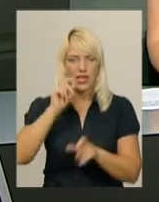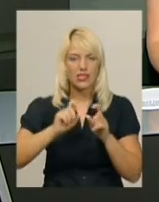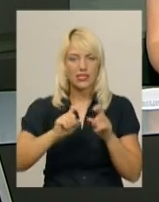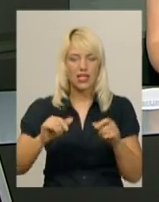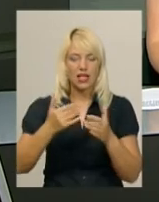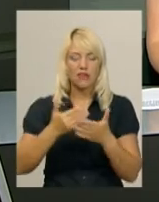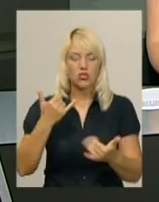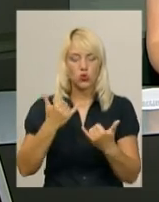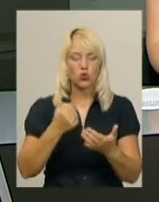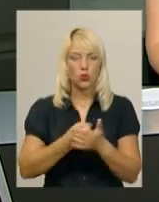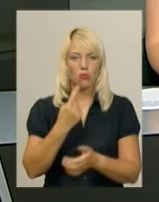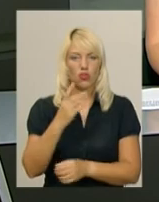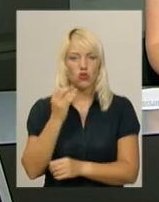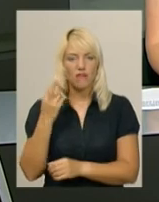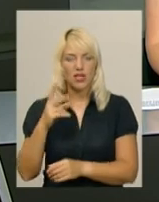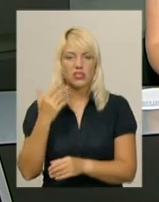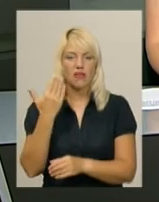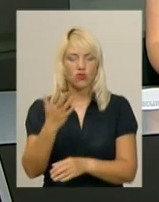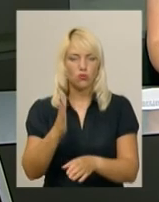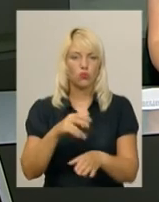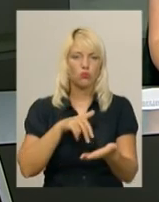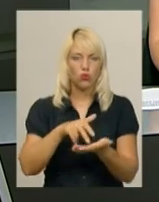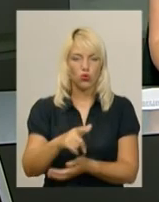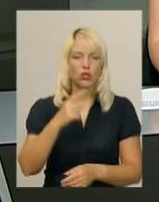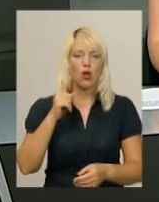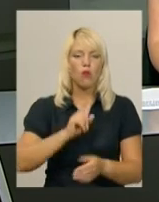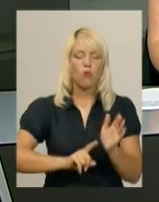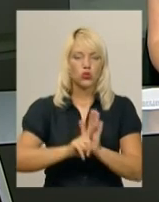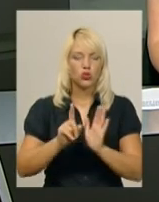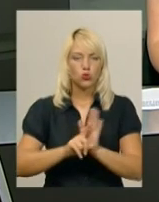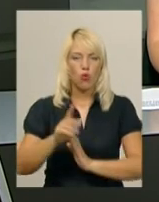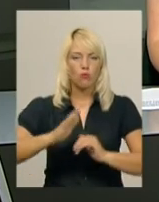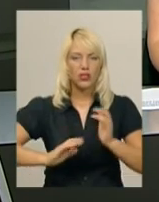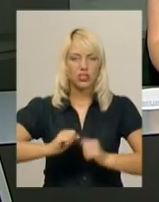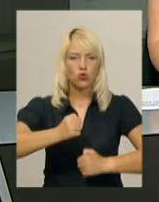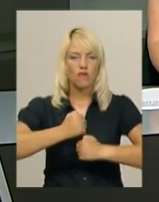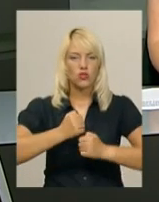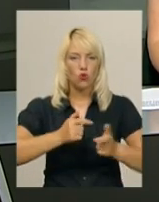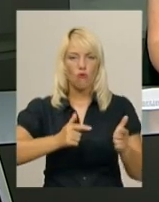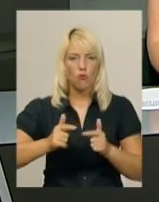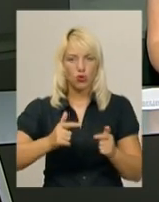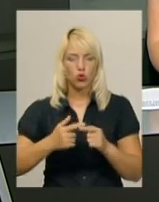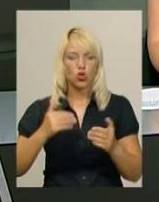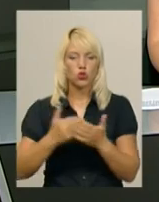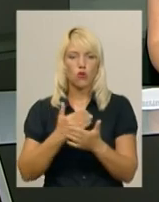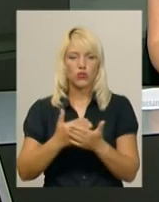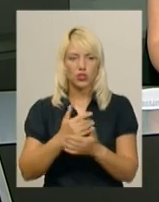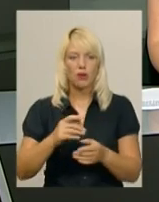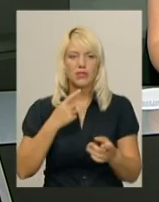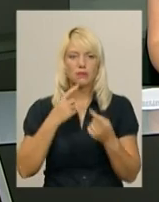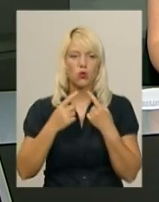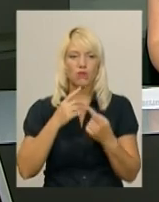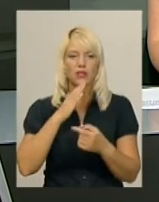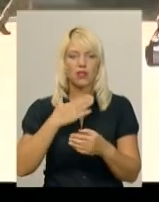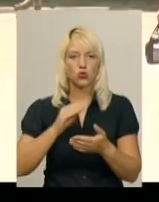Від сьогодні і до першого вересня вони проходитимуть початкову практичну військову підготовку. З новачками-курсантами спілкувалася Світлана